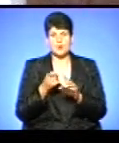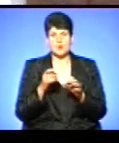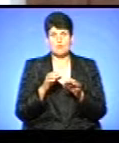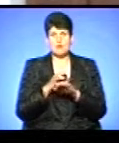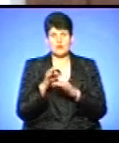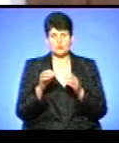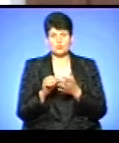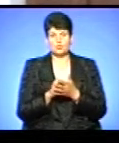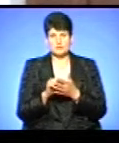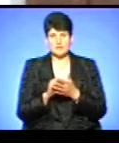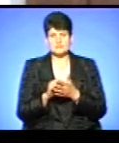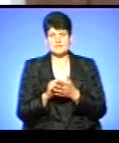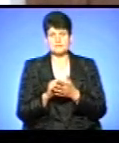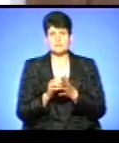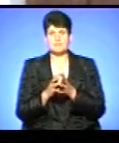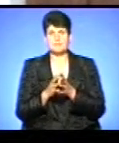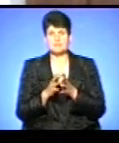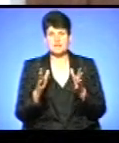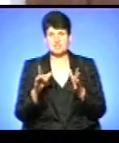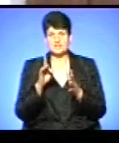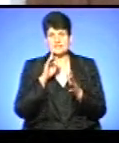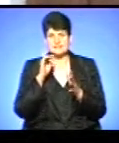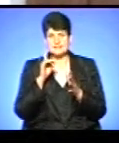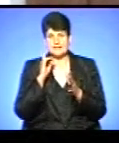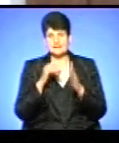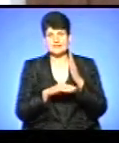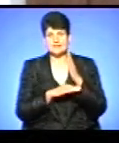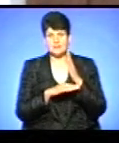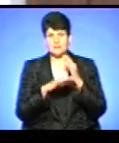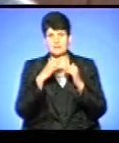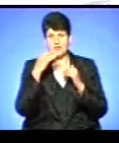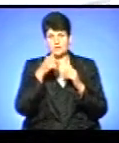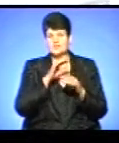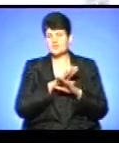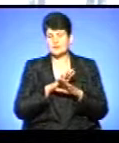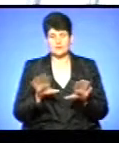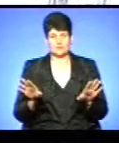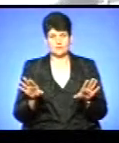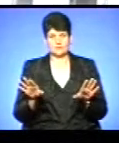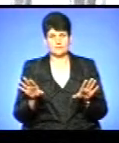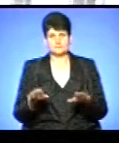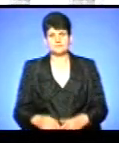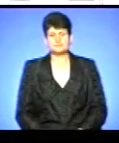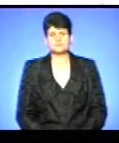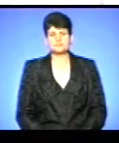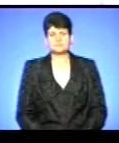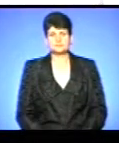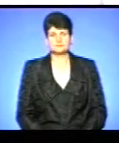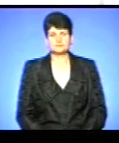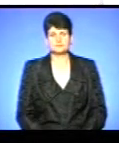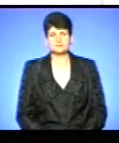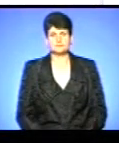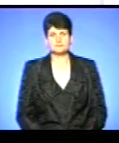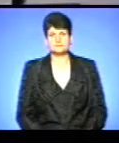державну експертизу, більше зелені насадження, зрізатися багаторічні не будуть. Світлана Шумна, Оксана Галіяш,